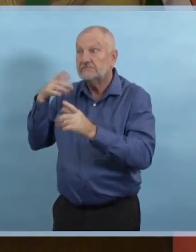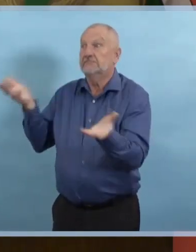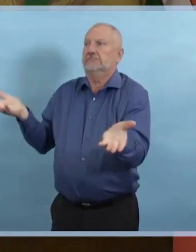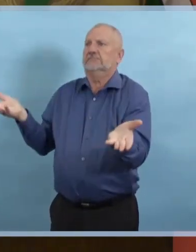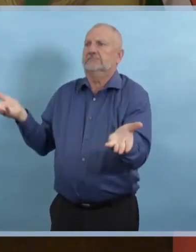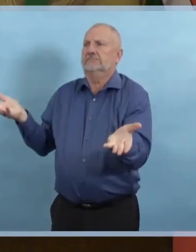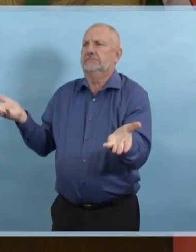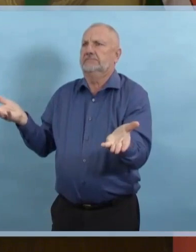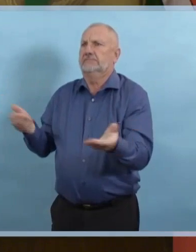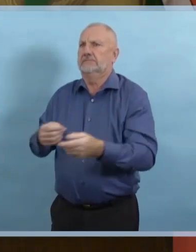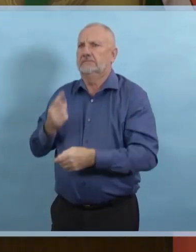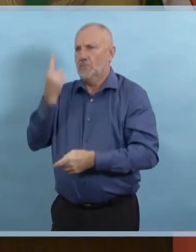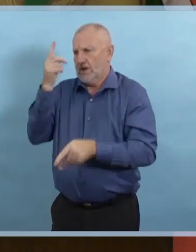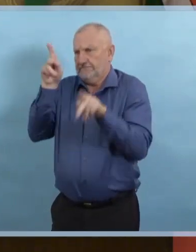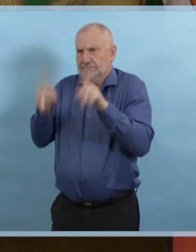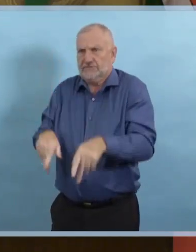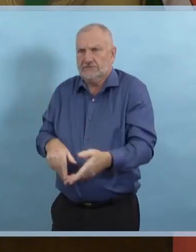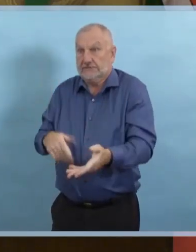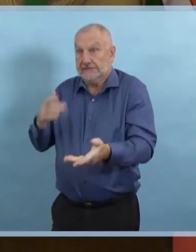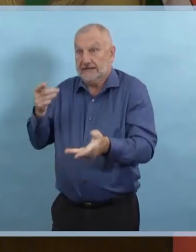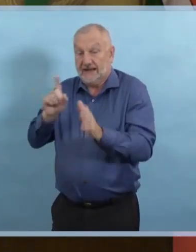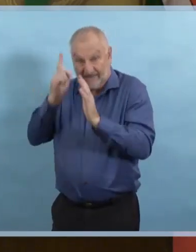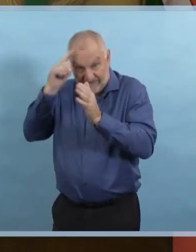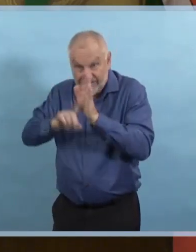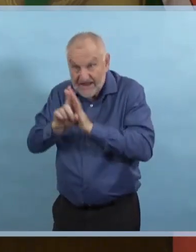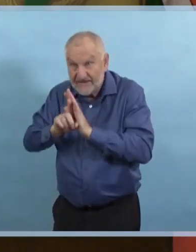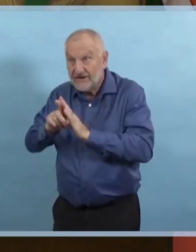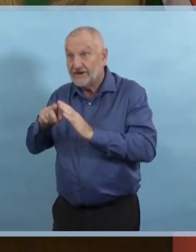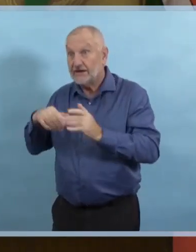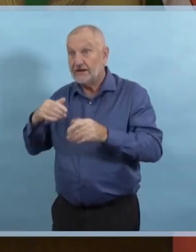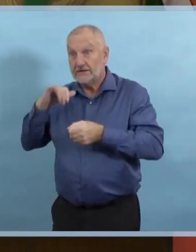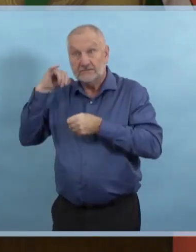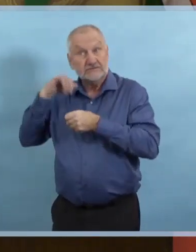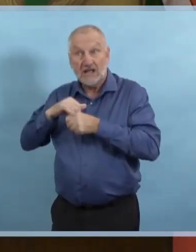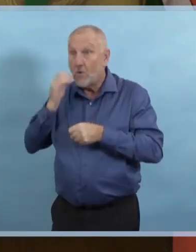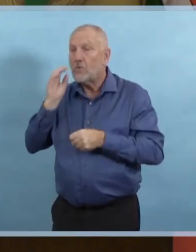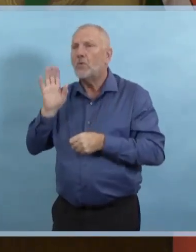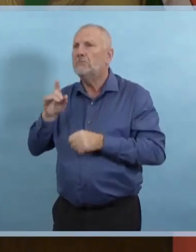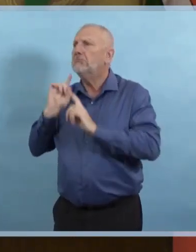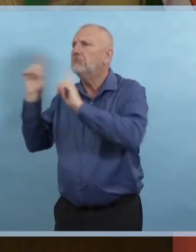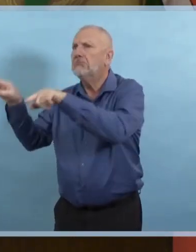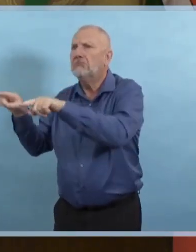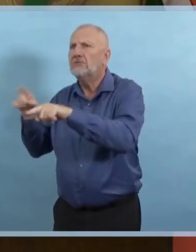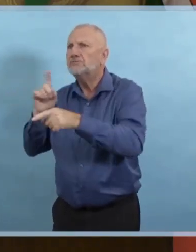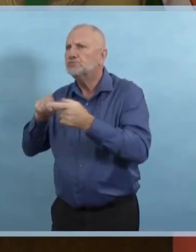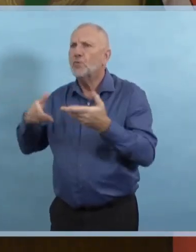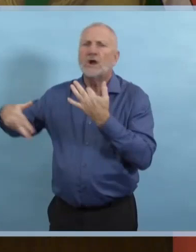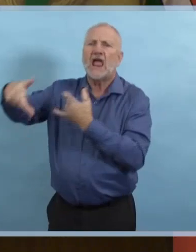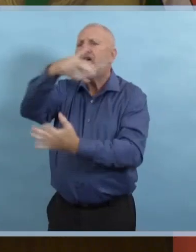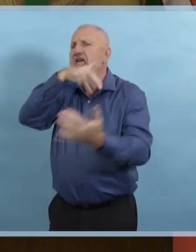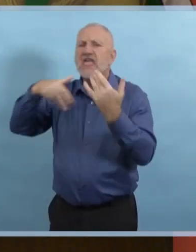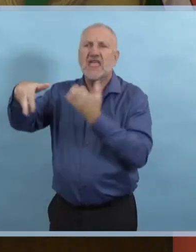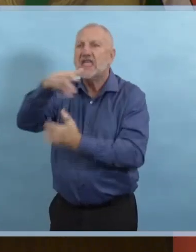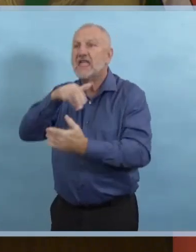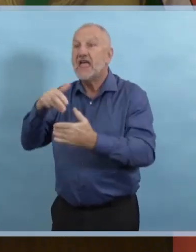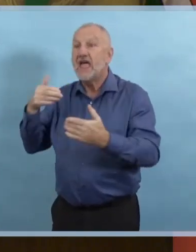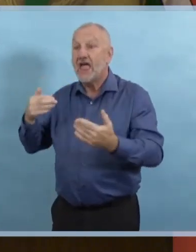qui ont en fait organisé un rassemblement chez eux. Ils ont de nombreux contacts, y compris les cas.